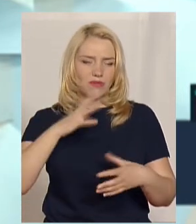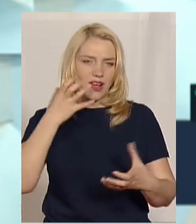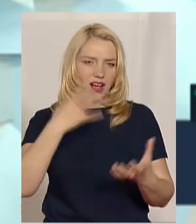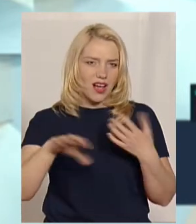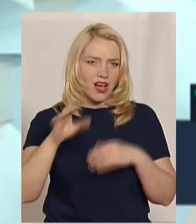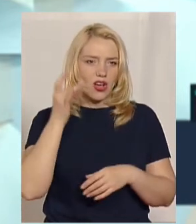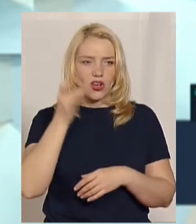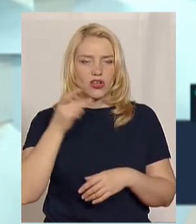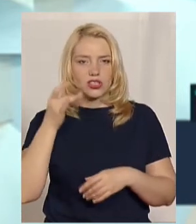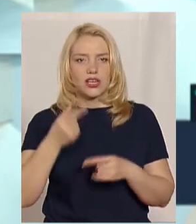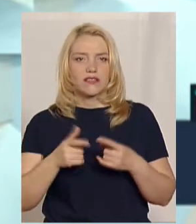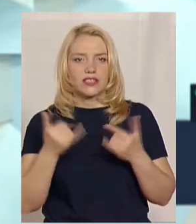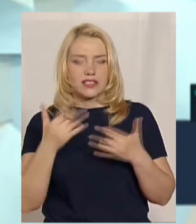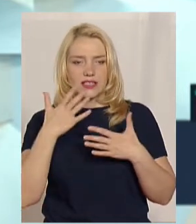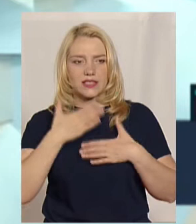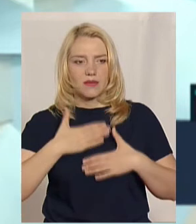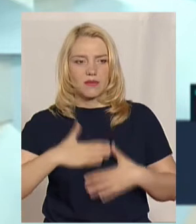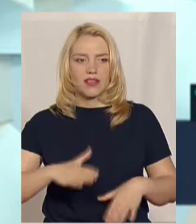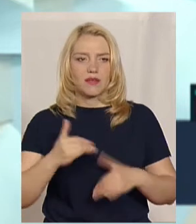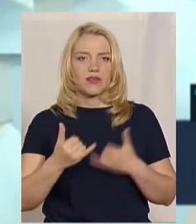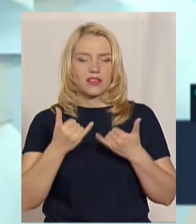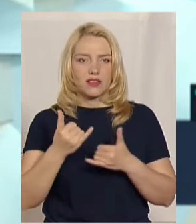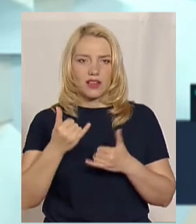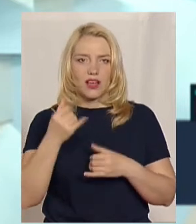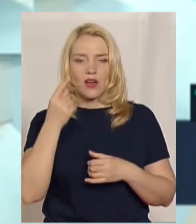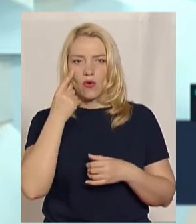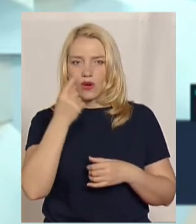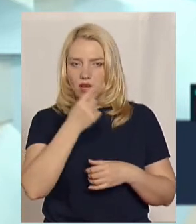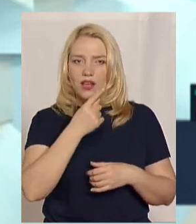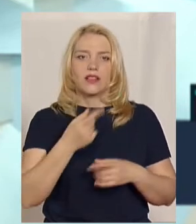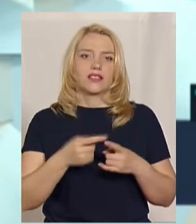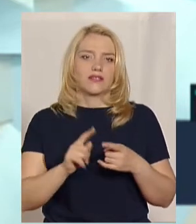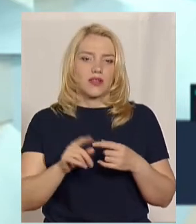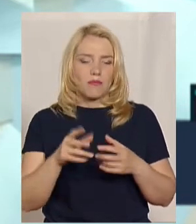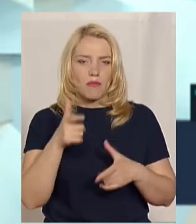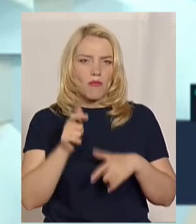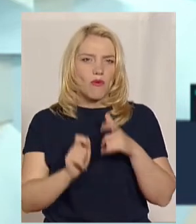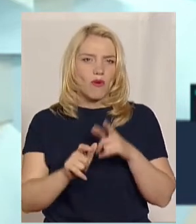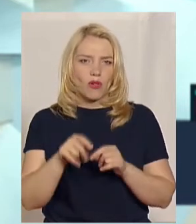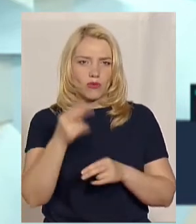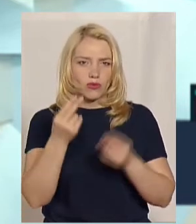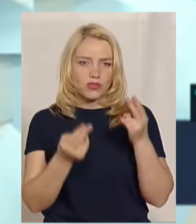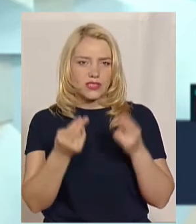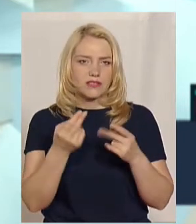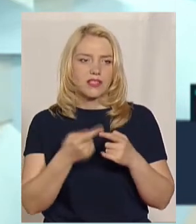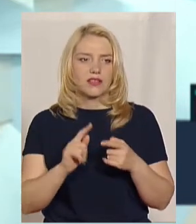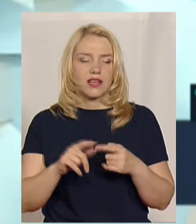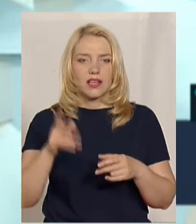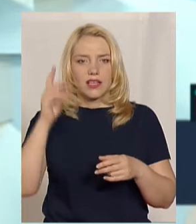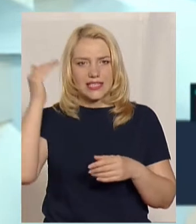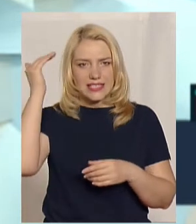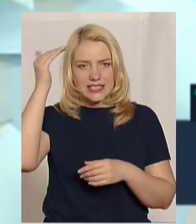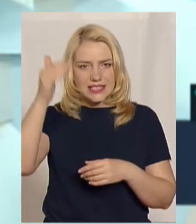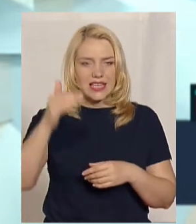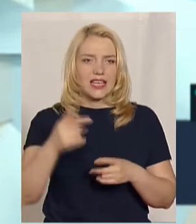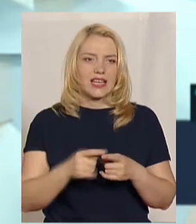воно приємне для ока, воно таке молочне. Також підбілили стелі, вони були в жахливому стані,